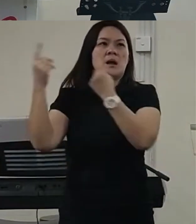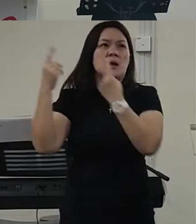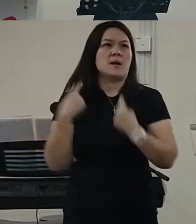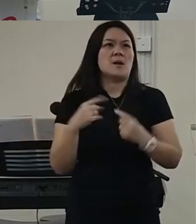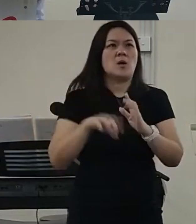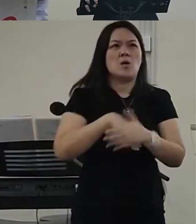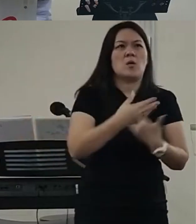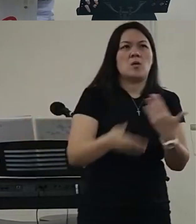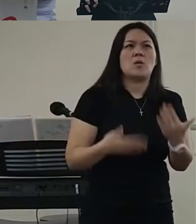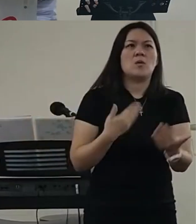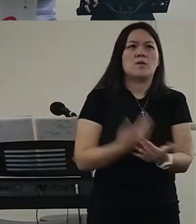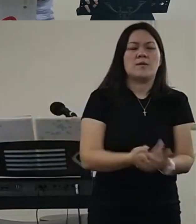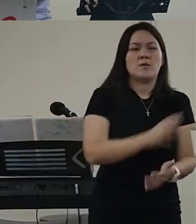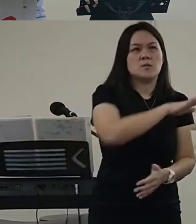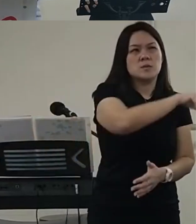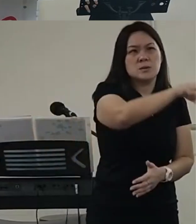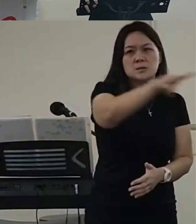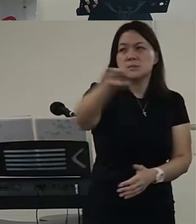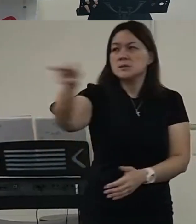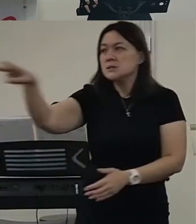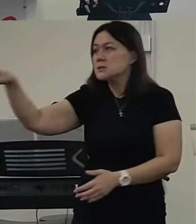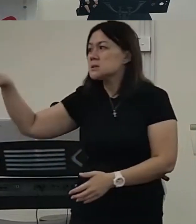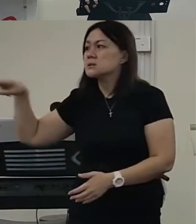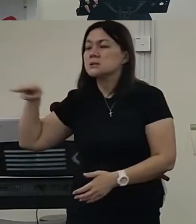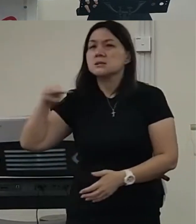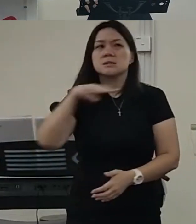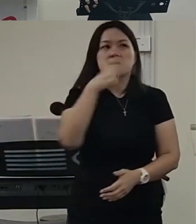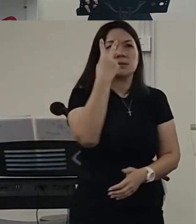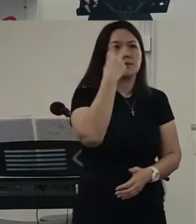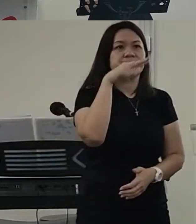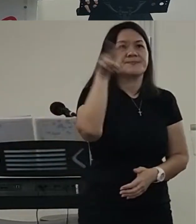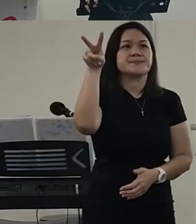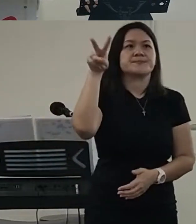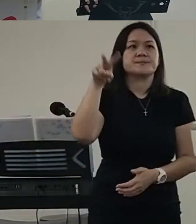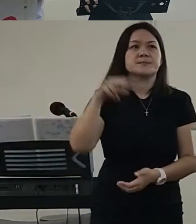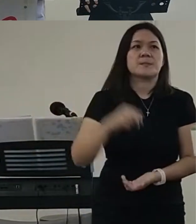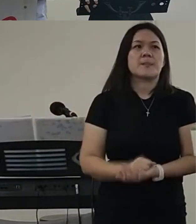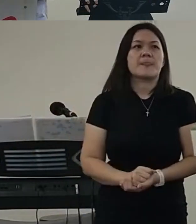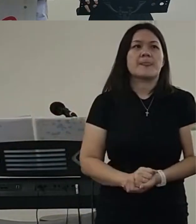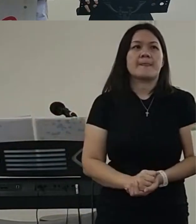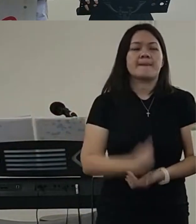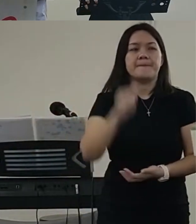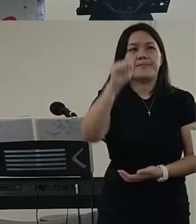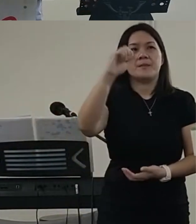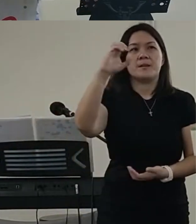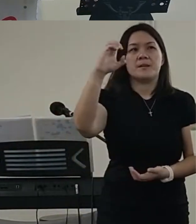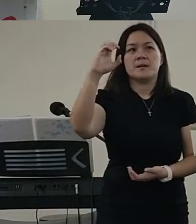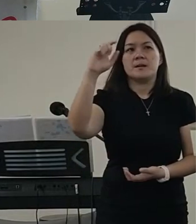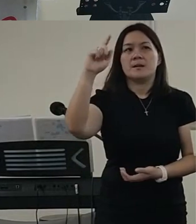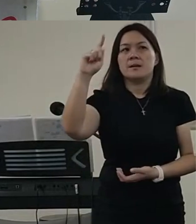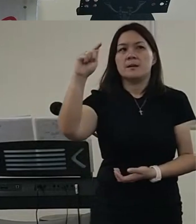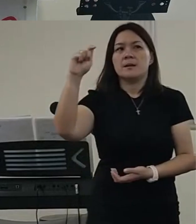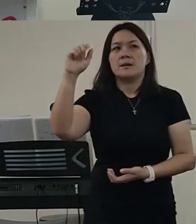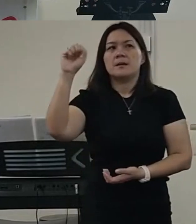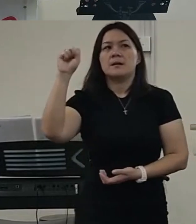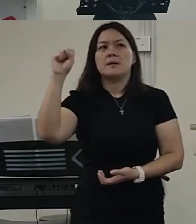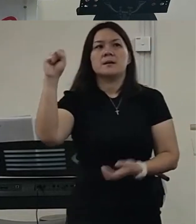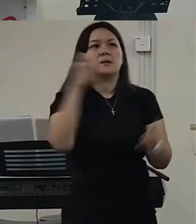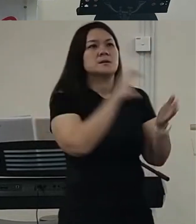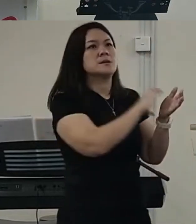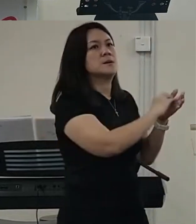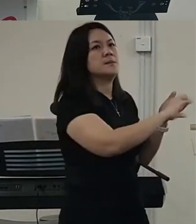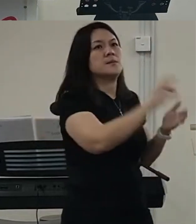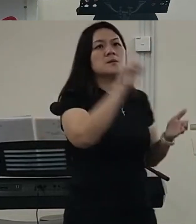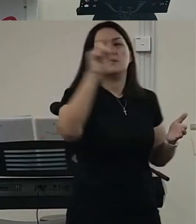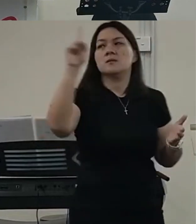然后在这个使徒行传第一章第八节但圣灵降临在你们身上你们就必得着能力并要在耶路撒冷我们优太全地和撒